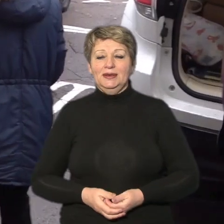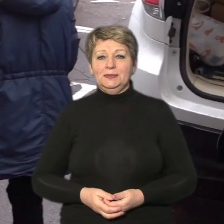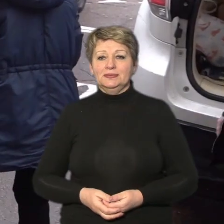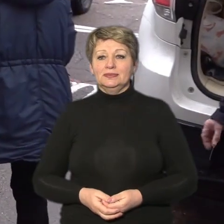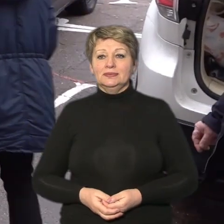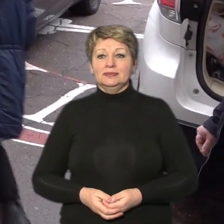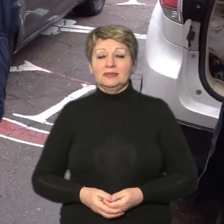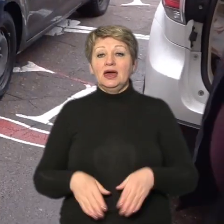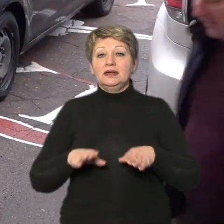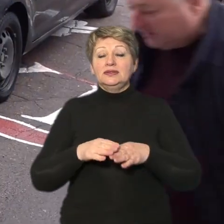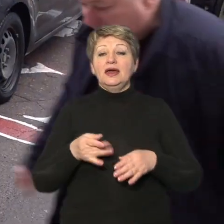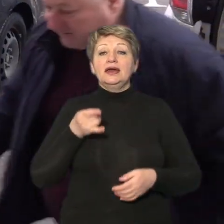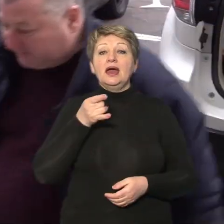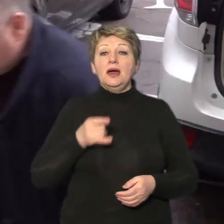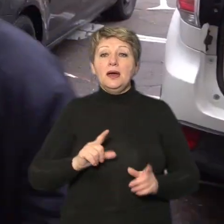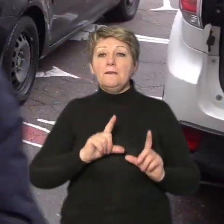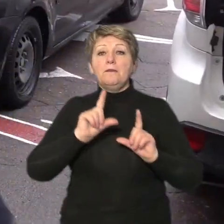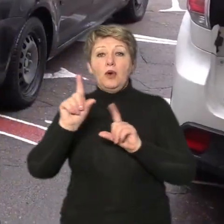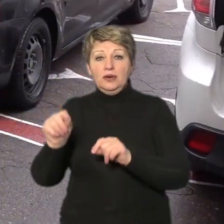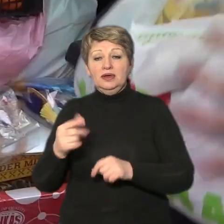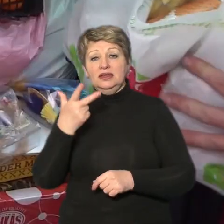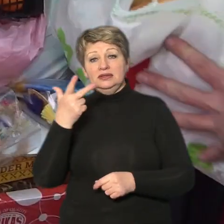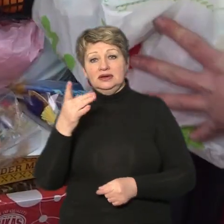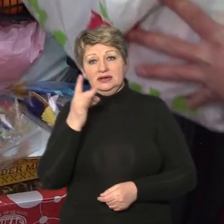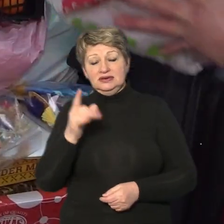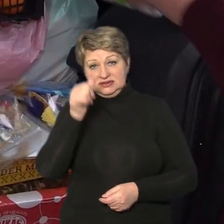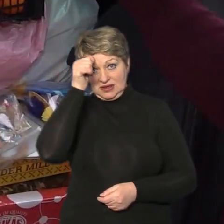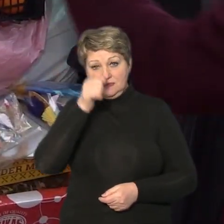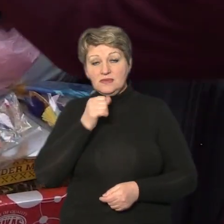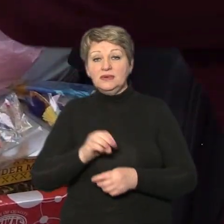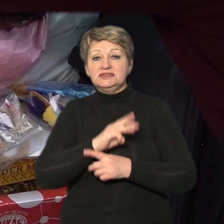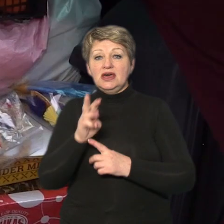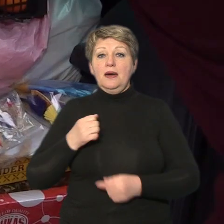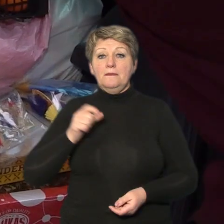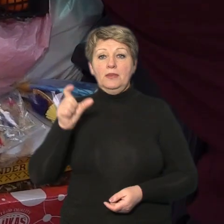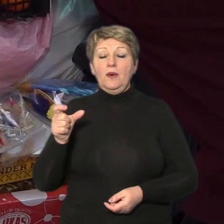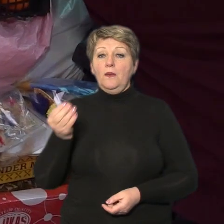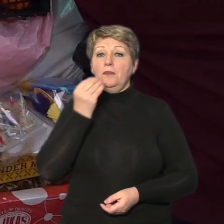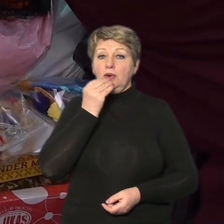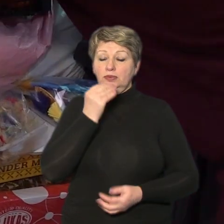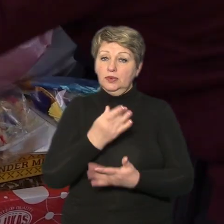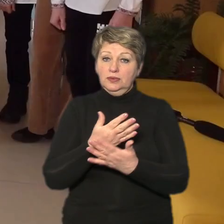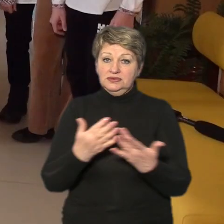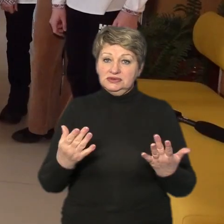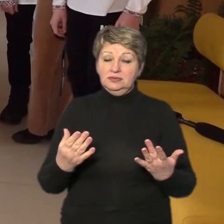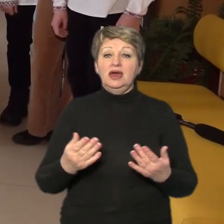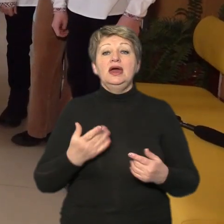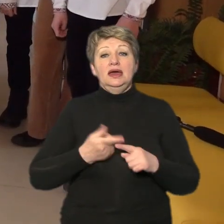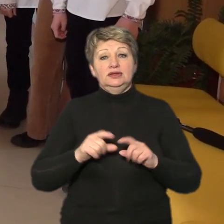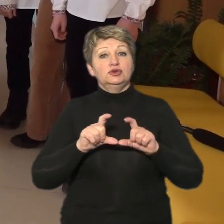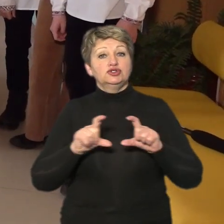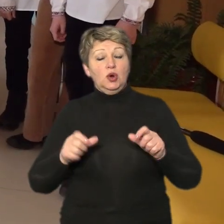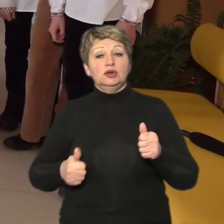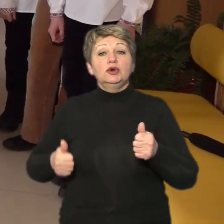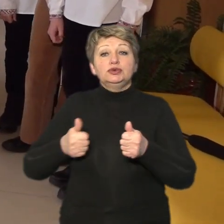такі поїздки волонтери здійснюють тричі на місяць забезпечують бійців продуктами зазначив Віталій Чепелуха каже ця школа